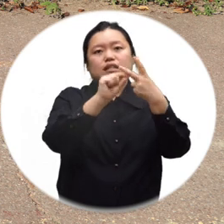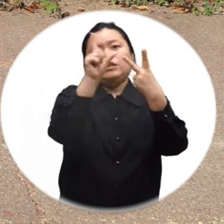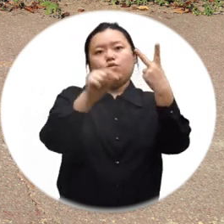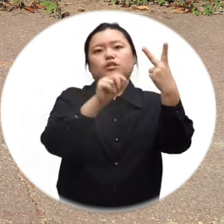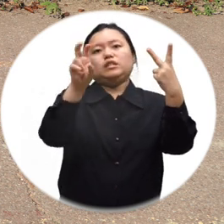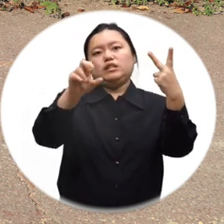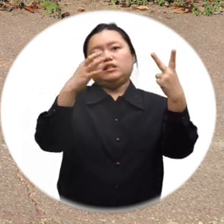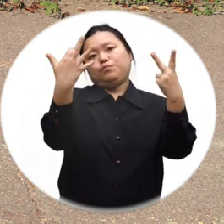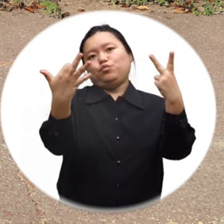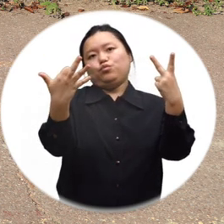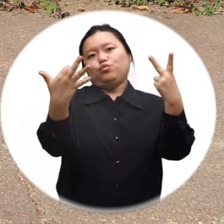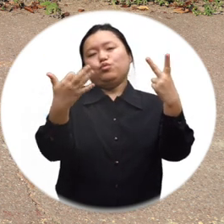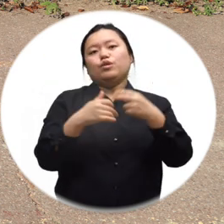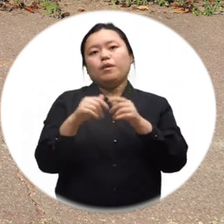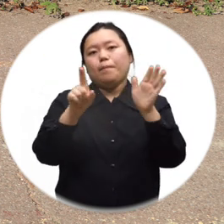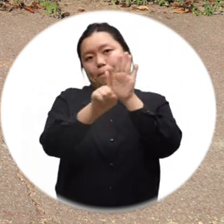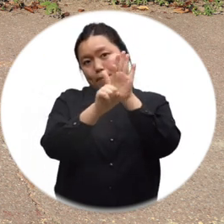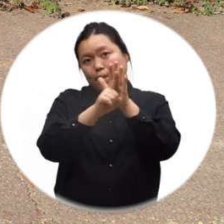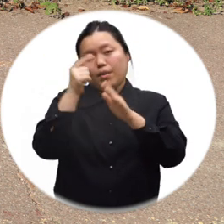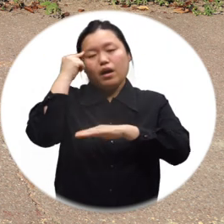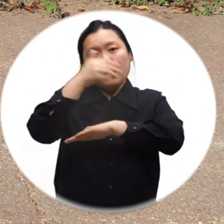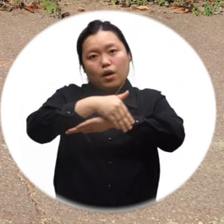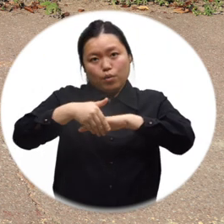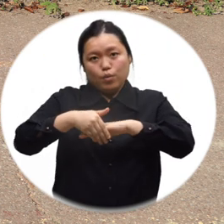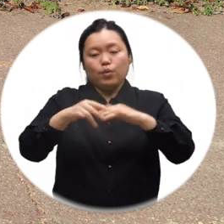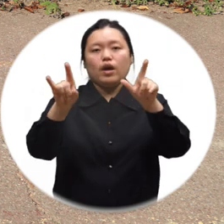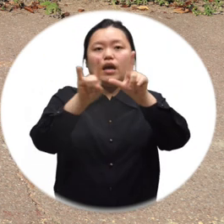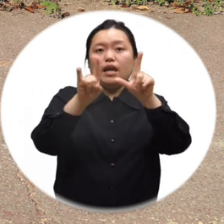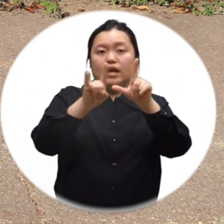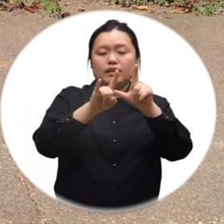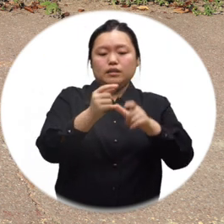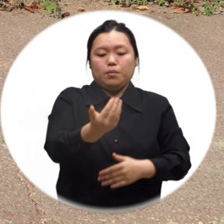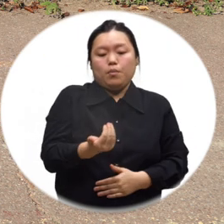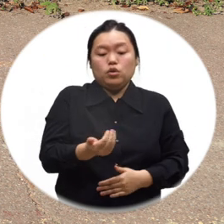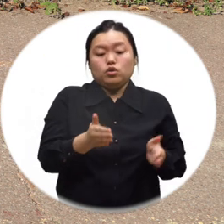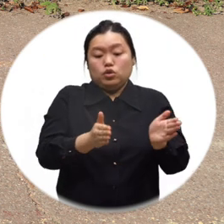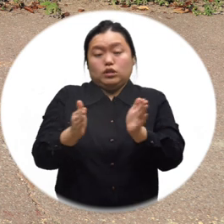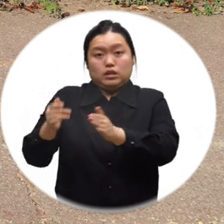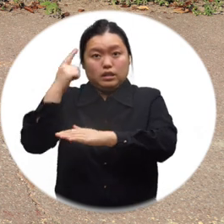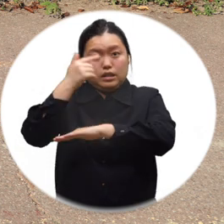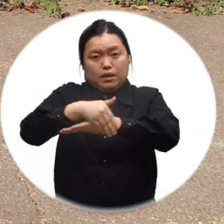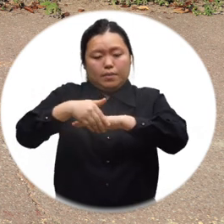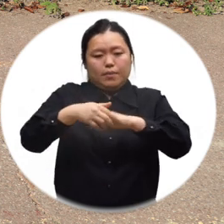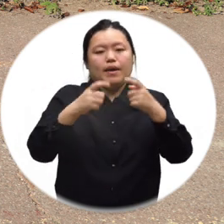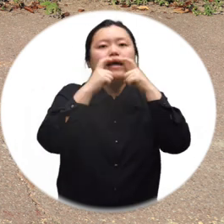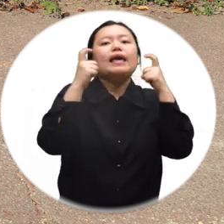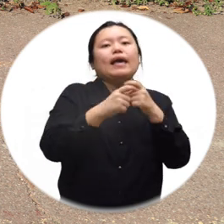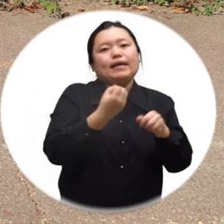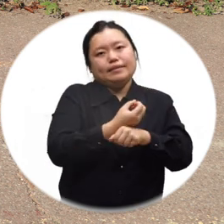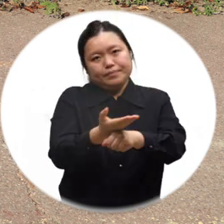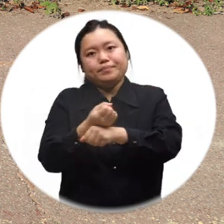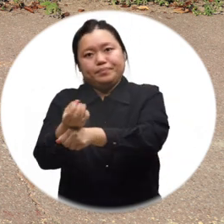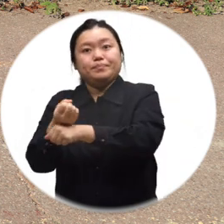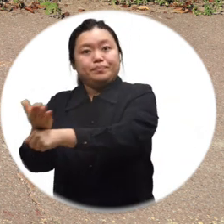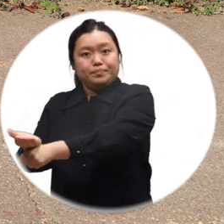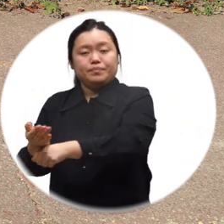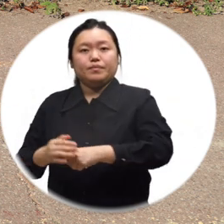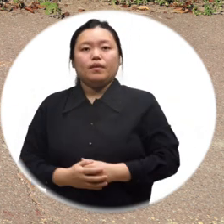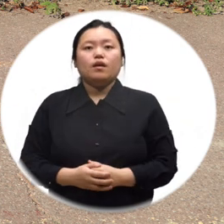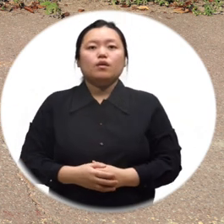예정이고, 예비입주자로 선정될 경우 한국토지주택공사에서 일정 관련해서 개별 안내될 예정입니다.